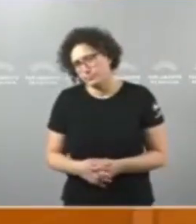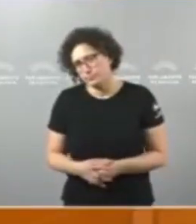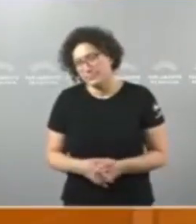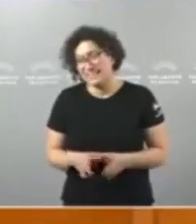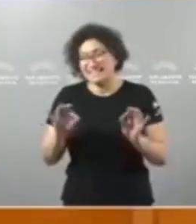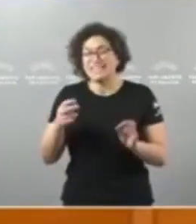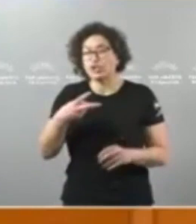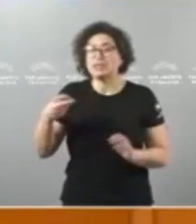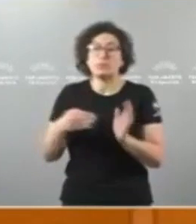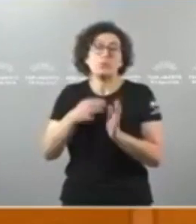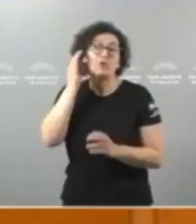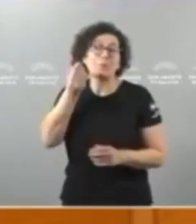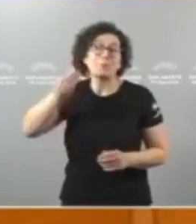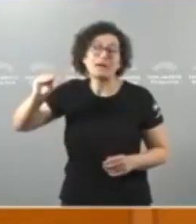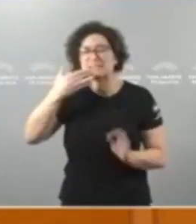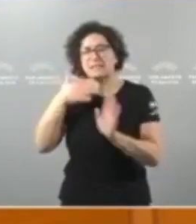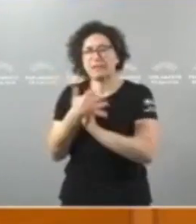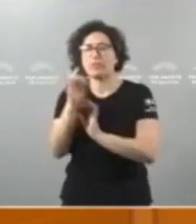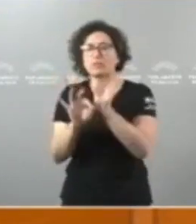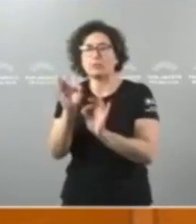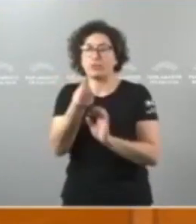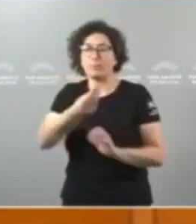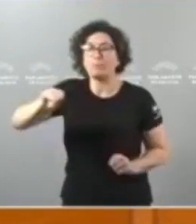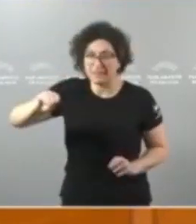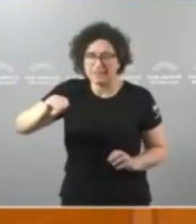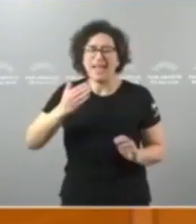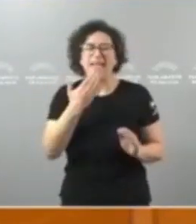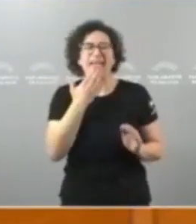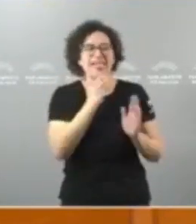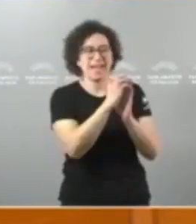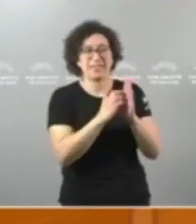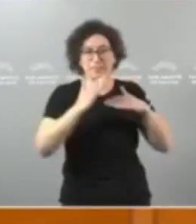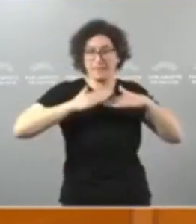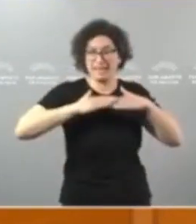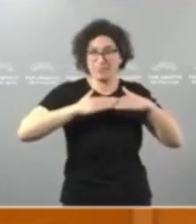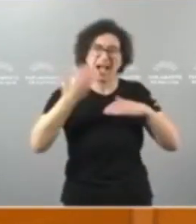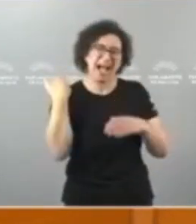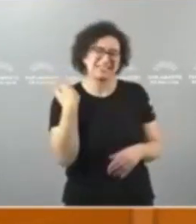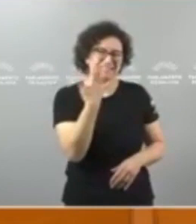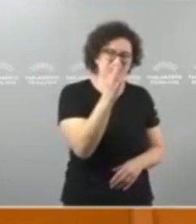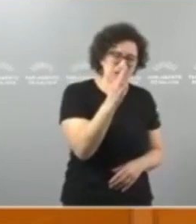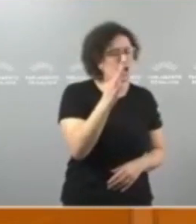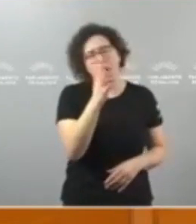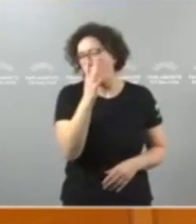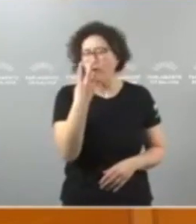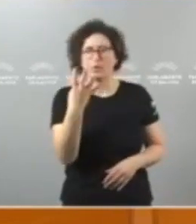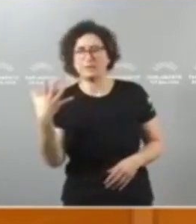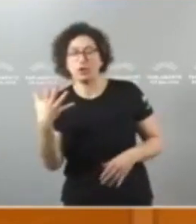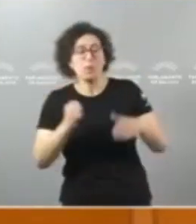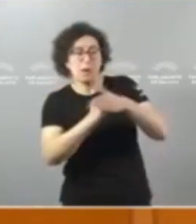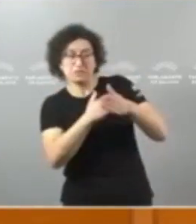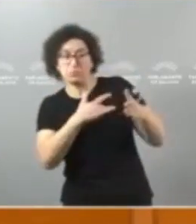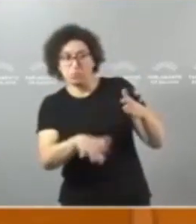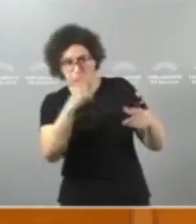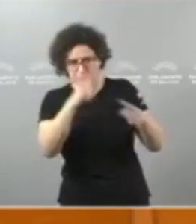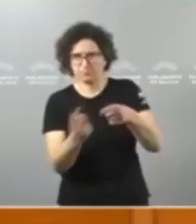200.000 mulleres máis, un 50% máis. Se vai xa a edade mínima de 50 a 45 e se sube a máxima para facer o programa,